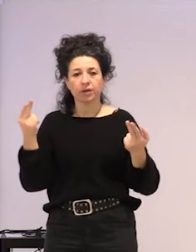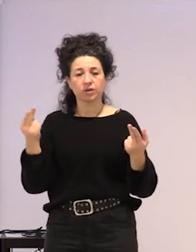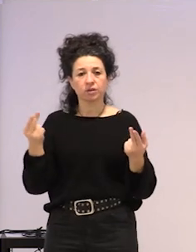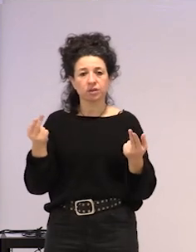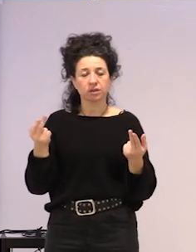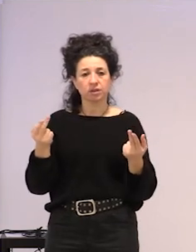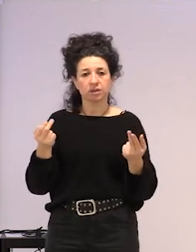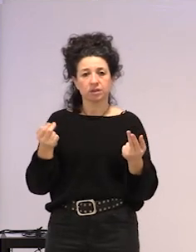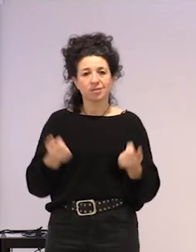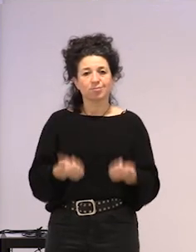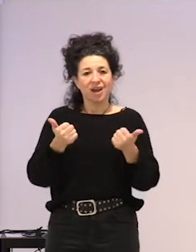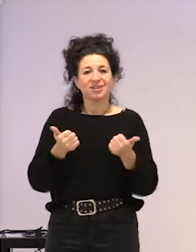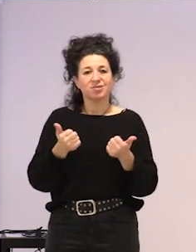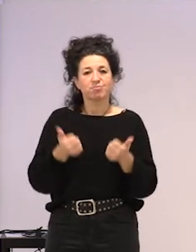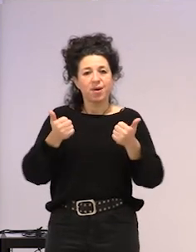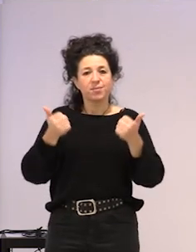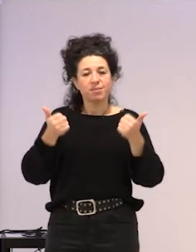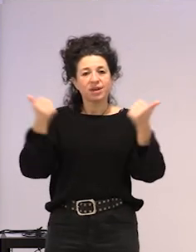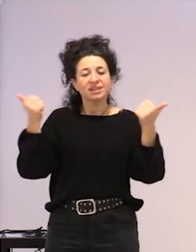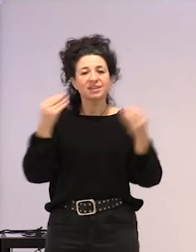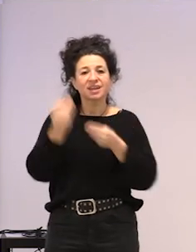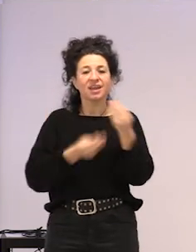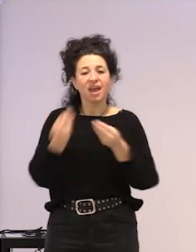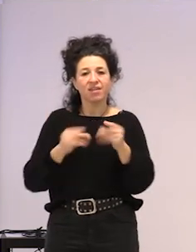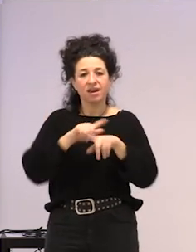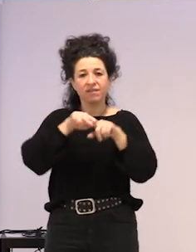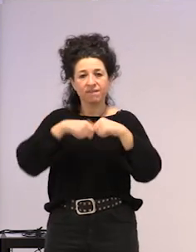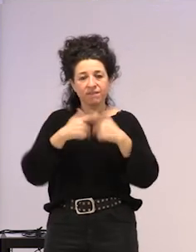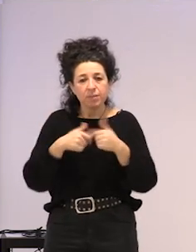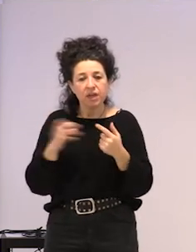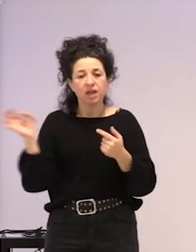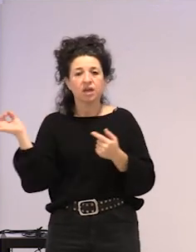egiten dena da, eta familiei, edo,